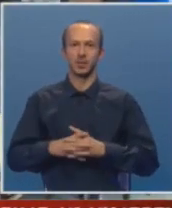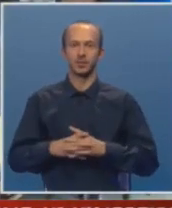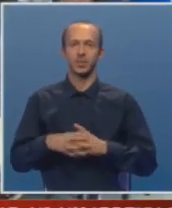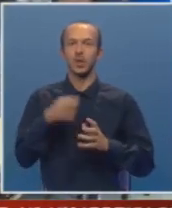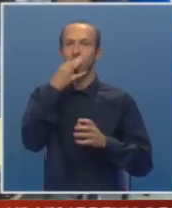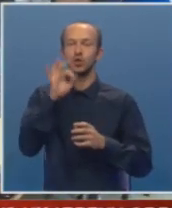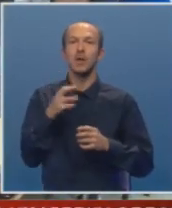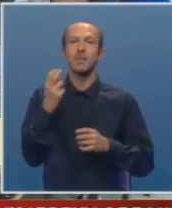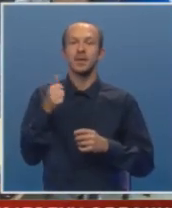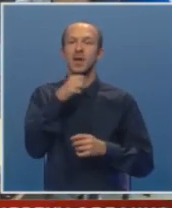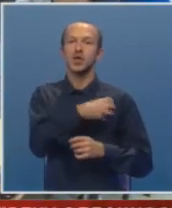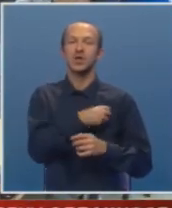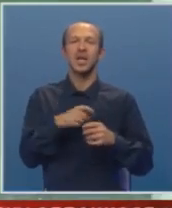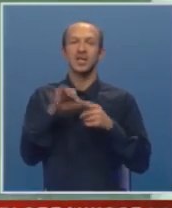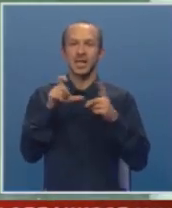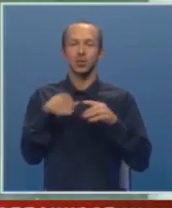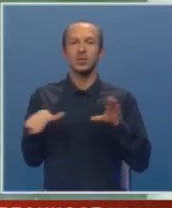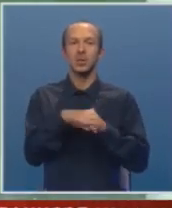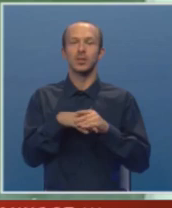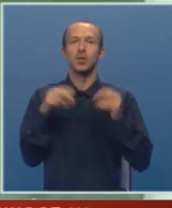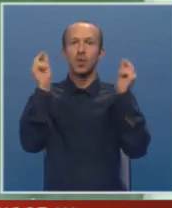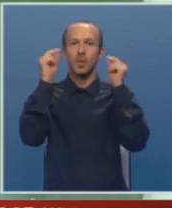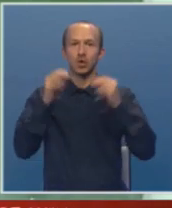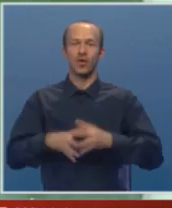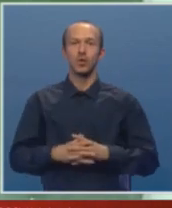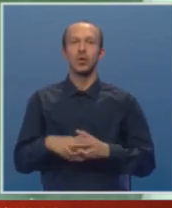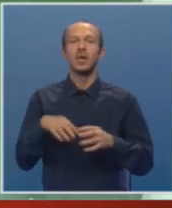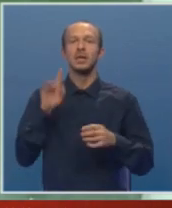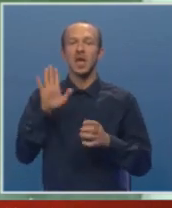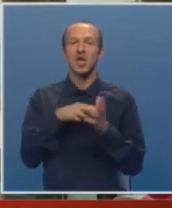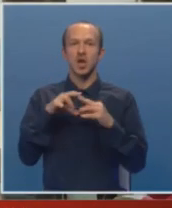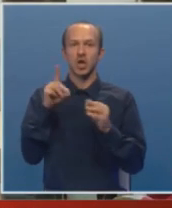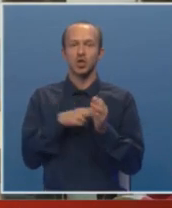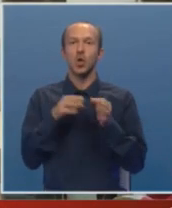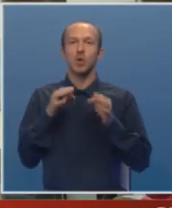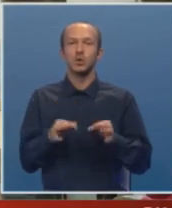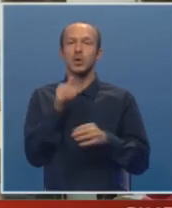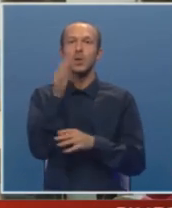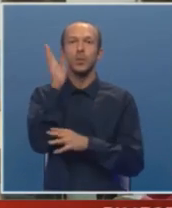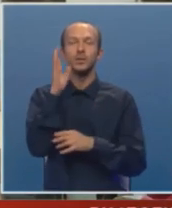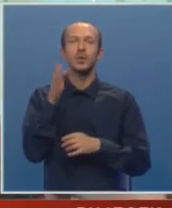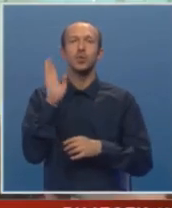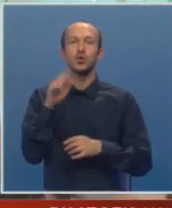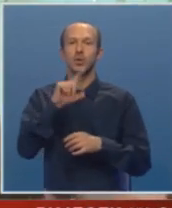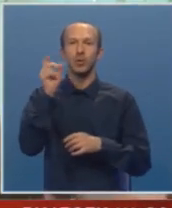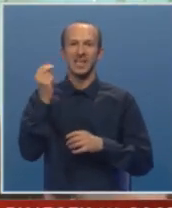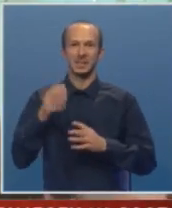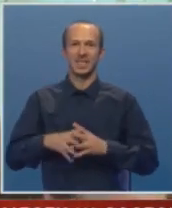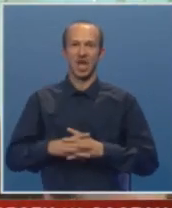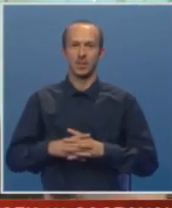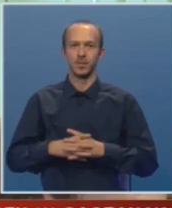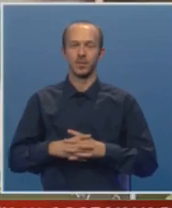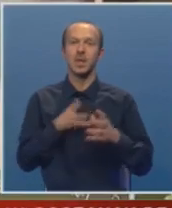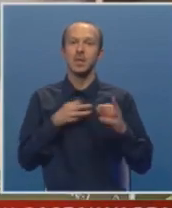Poboljšati materialni i socijalni status zaposlenih u obrazovanju, jer bi na taj način osigurali prosperitetnu budućnost Republike Srpske.